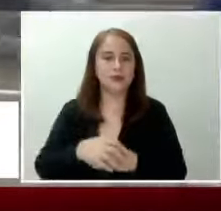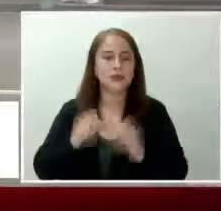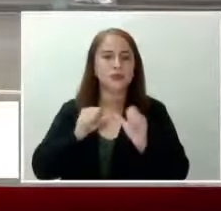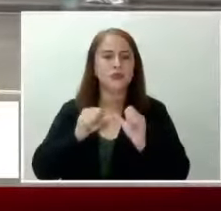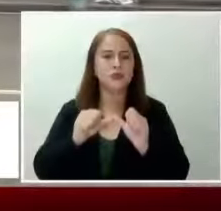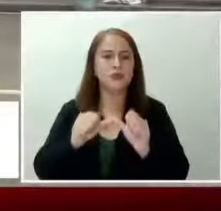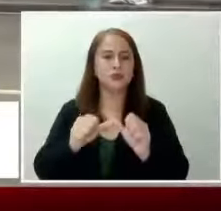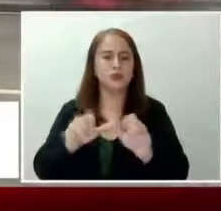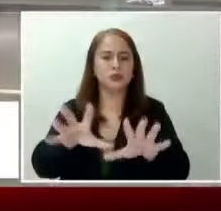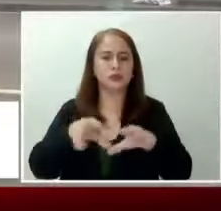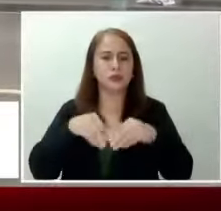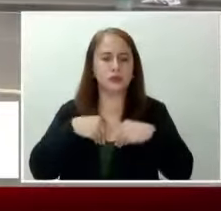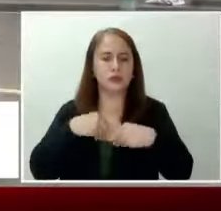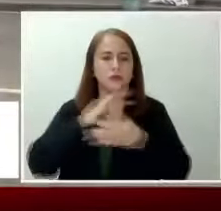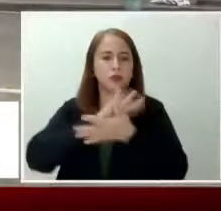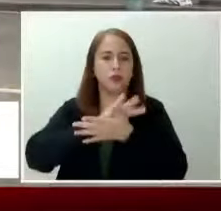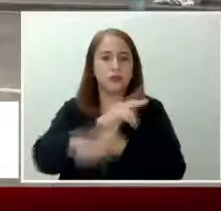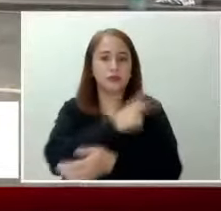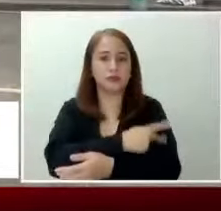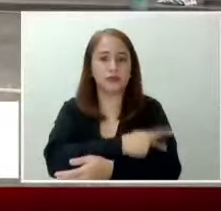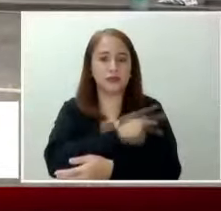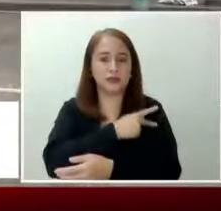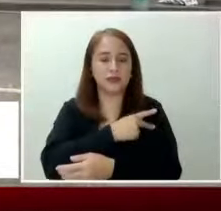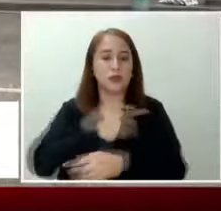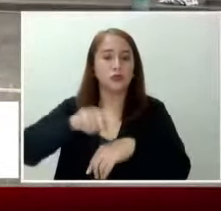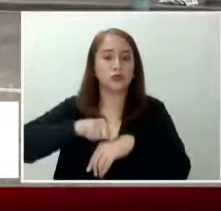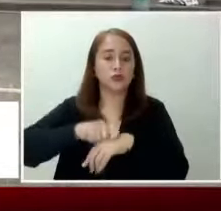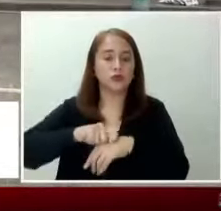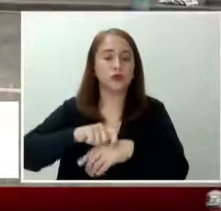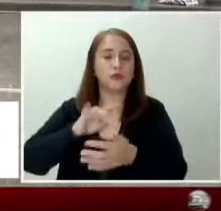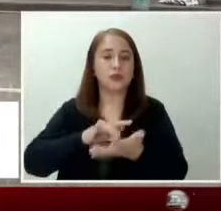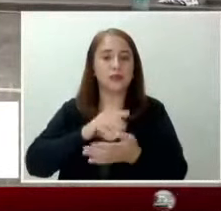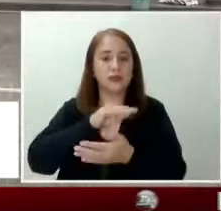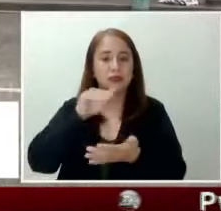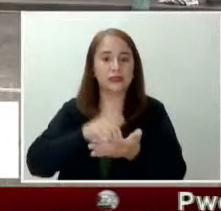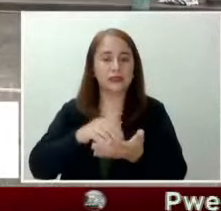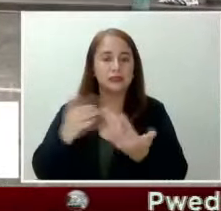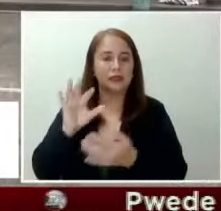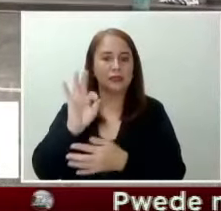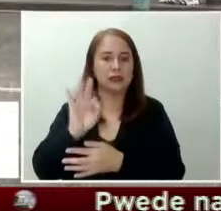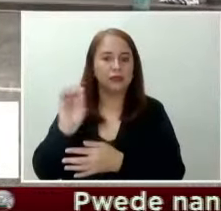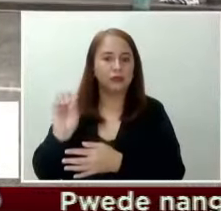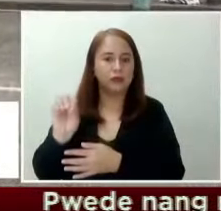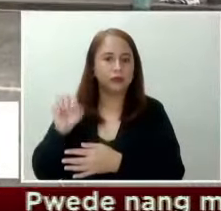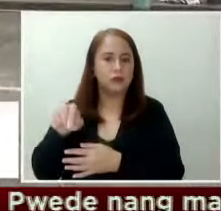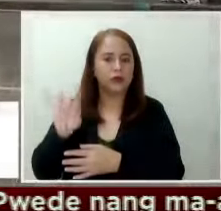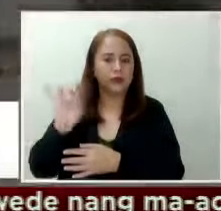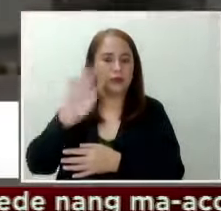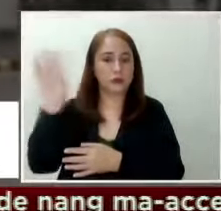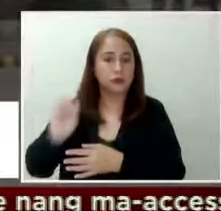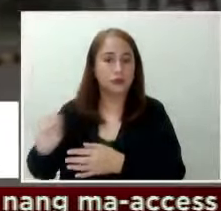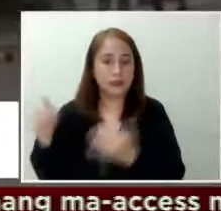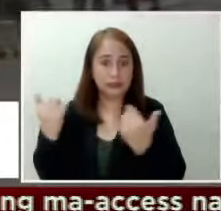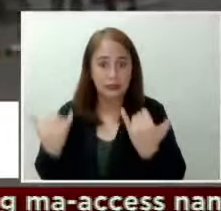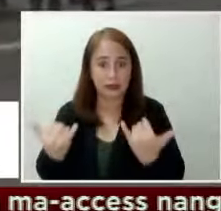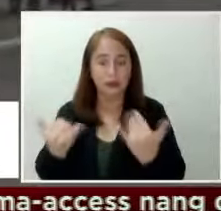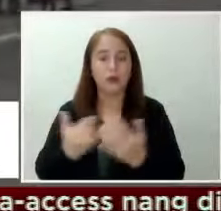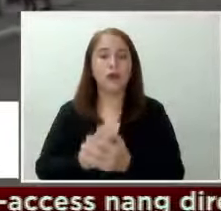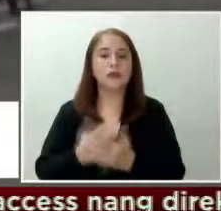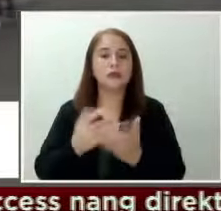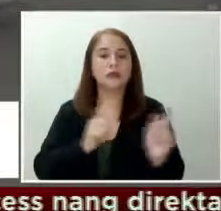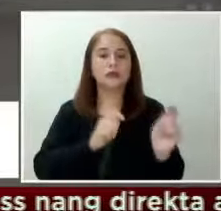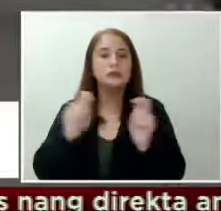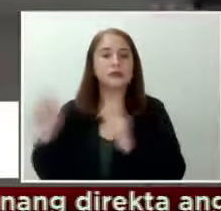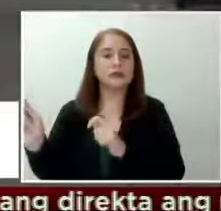makatanggap ng COVID patients, ang Tondo Medical Center na nasa 90.8% capacity na ngayon, inililipat